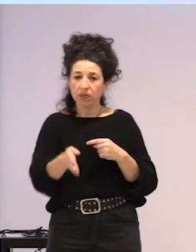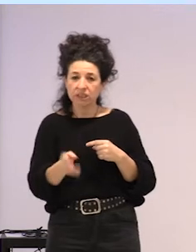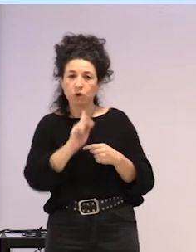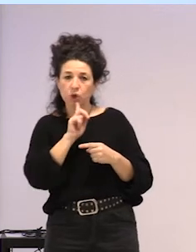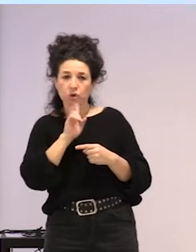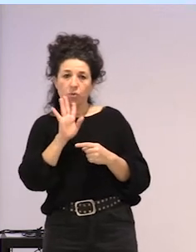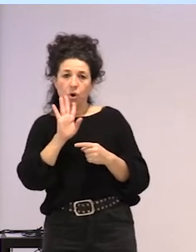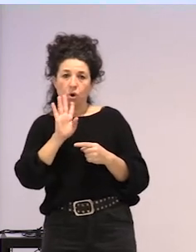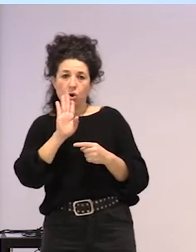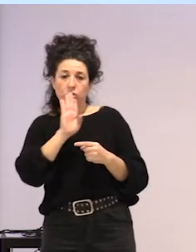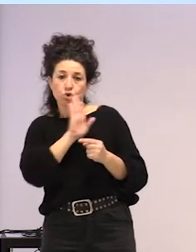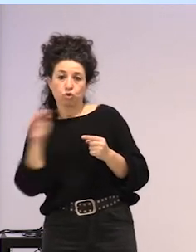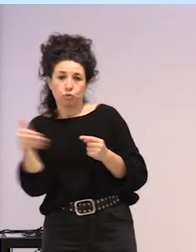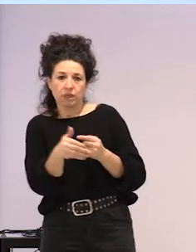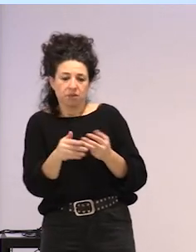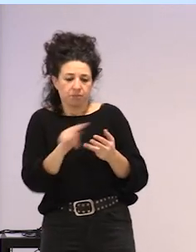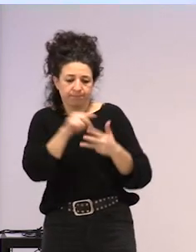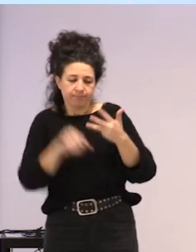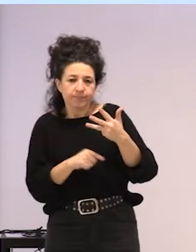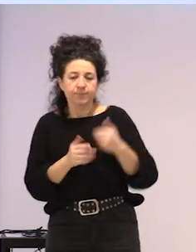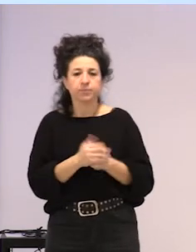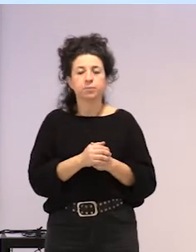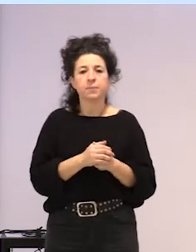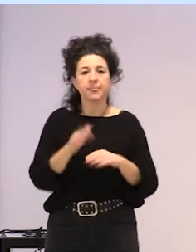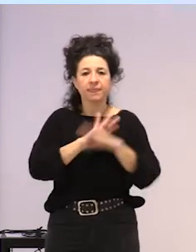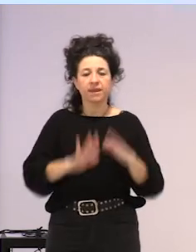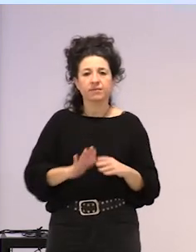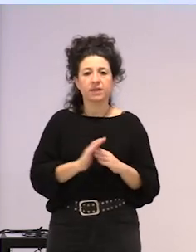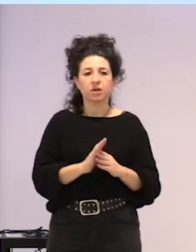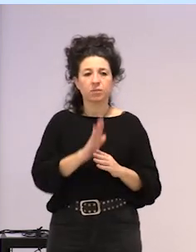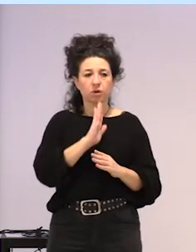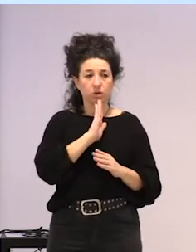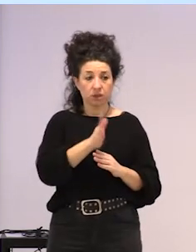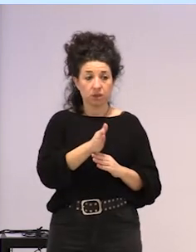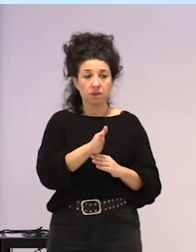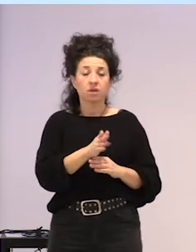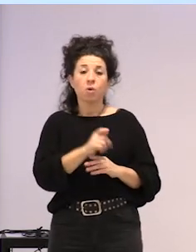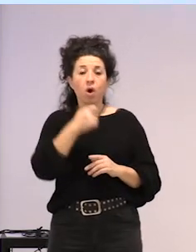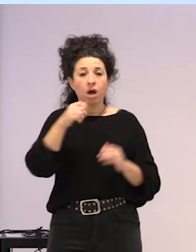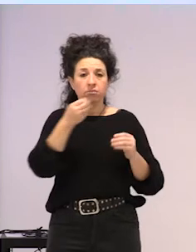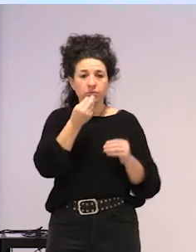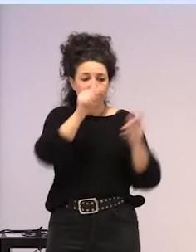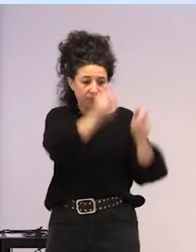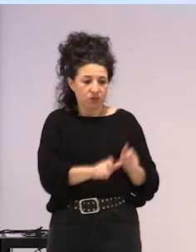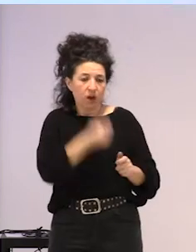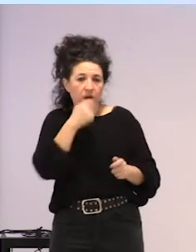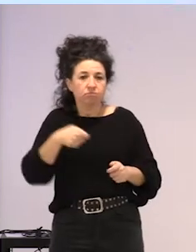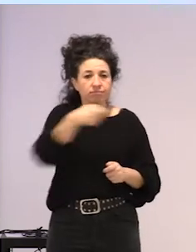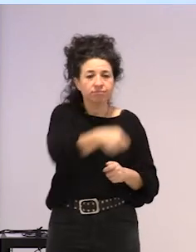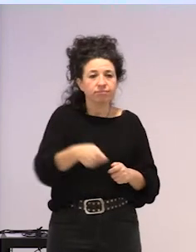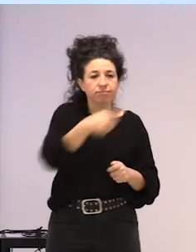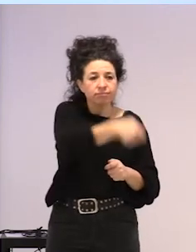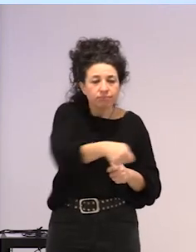objetibo horretan, izango litzateke gehiago pertsona bati jaten ematea, pertsona bati fardelaldatzea, komunera